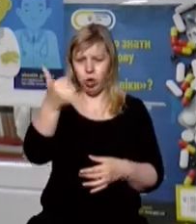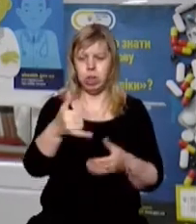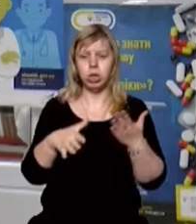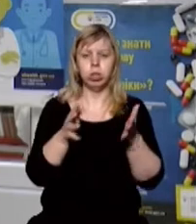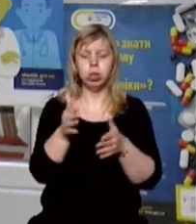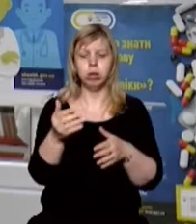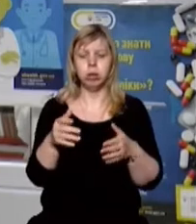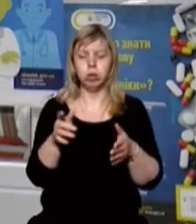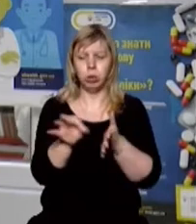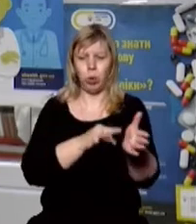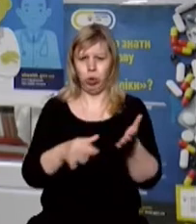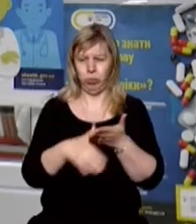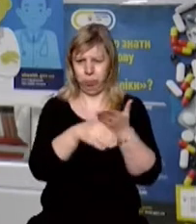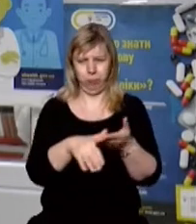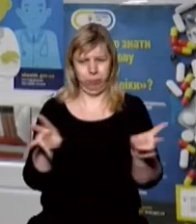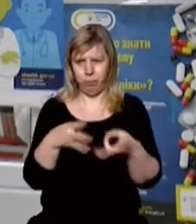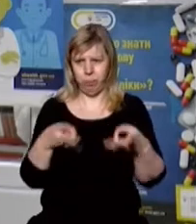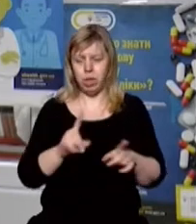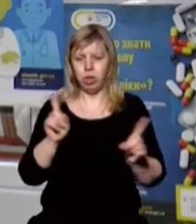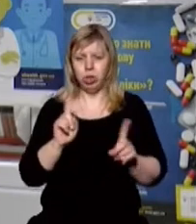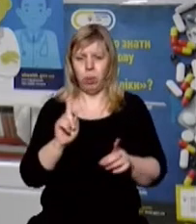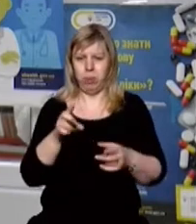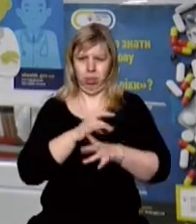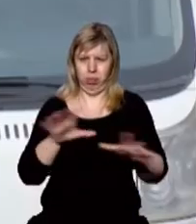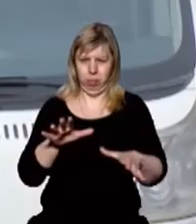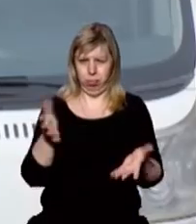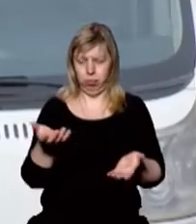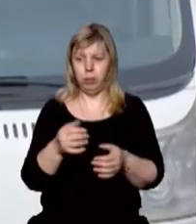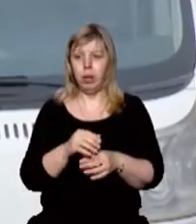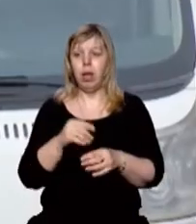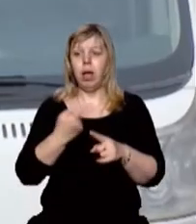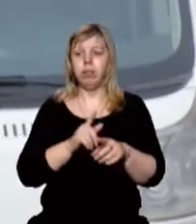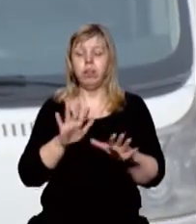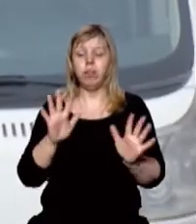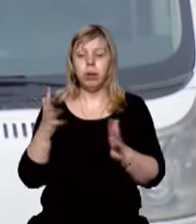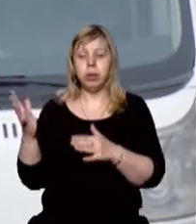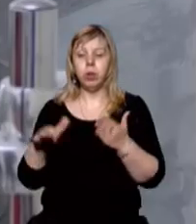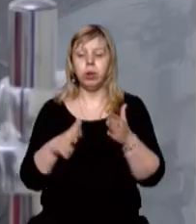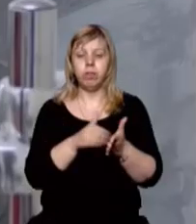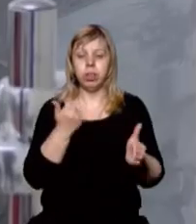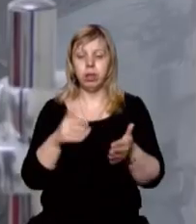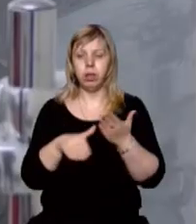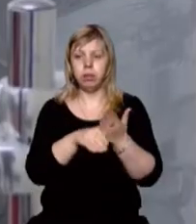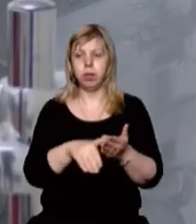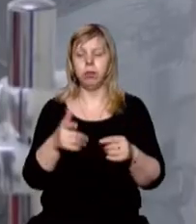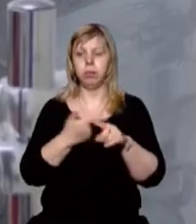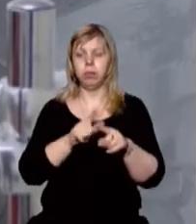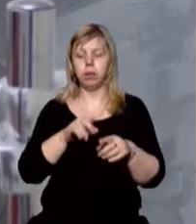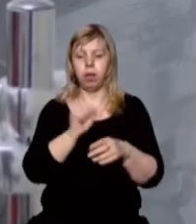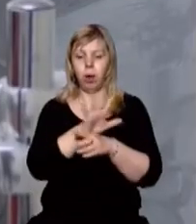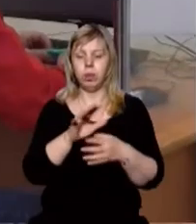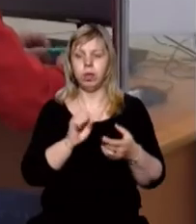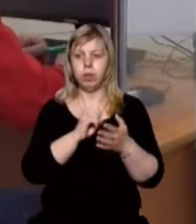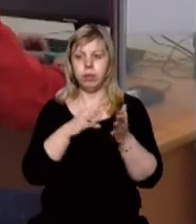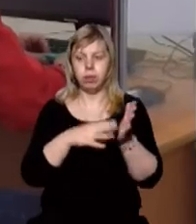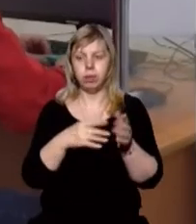щоб не відволікати лікарів. В яких випадках бригада швидкої виїжджає на виклик з підозрою на COVID